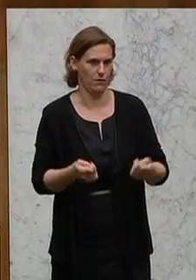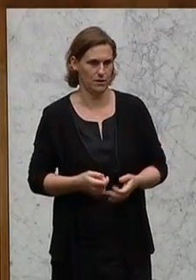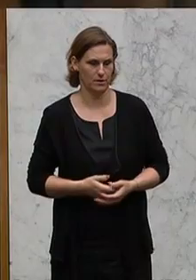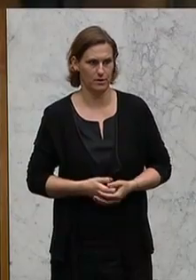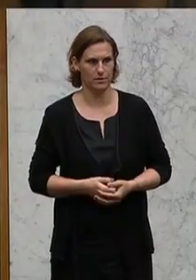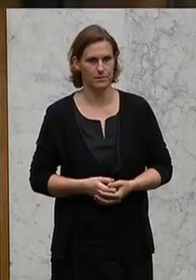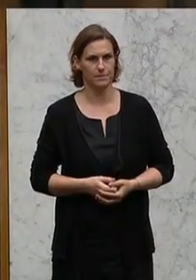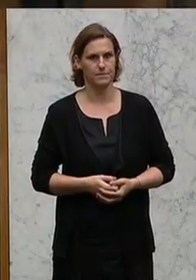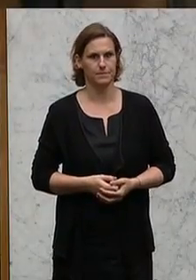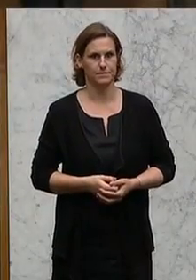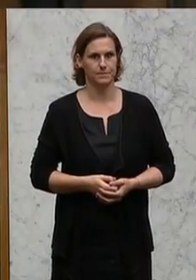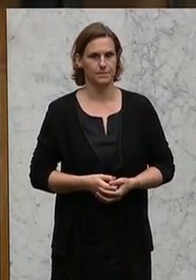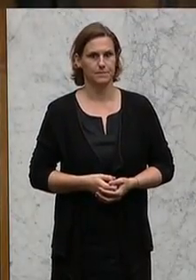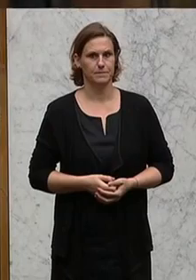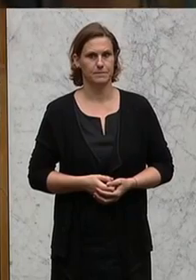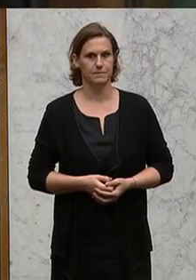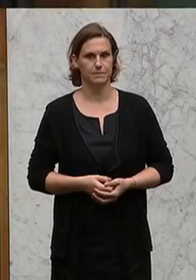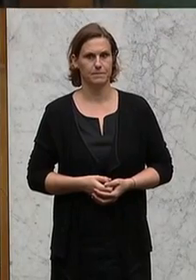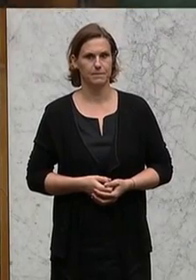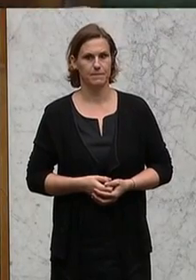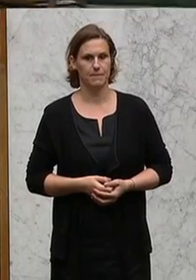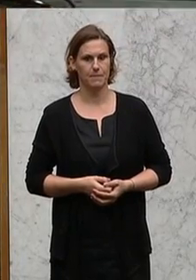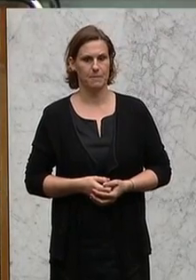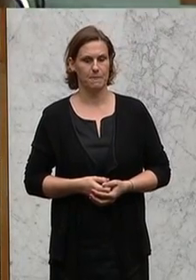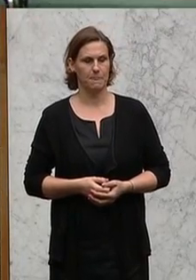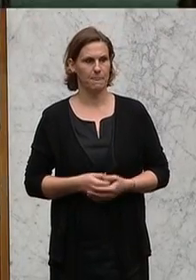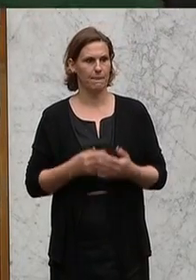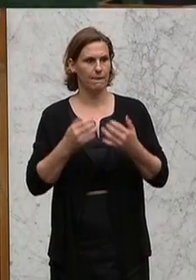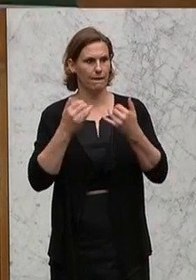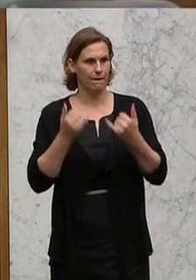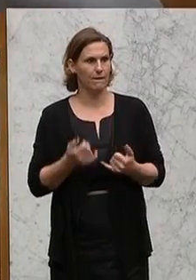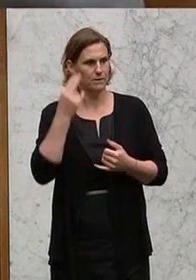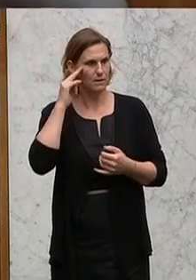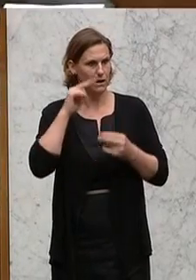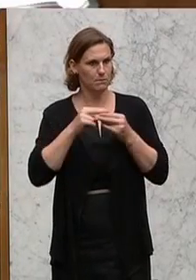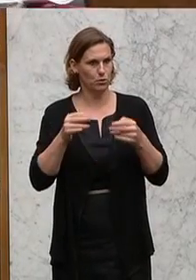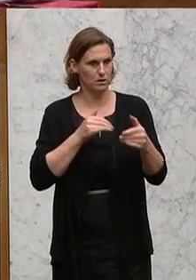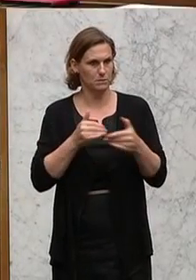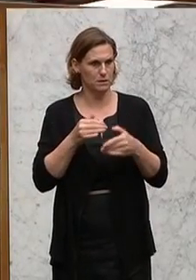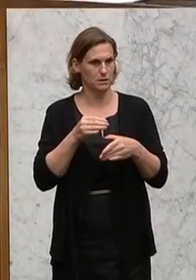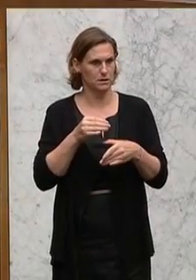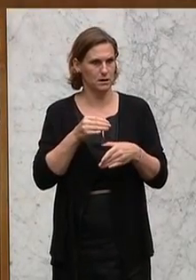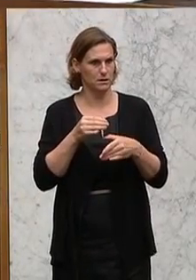Auch Claudia Gammon von den Neos stößt sich daran, dass Förderentscheider auch Förderempfänger sein können.